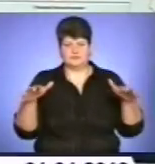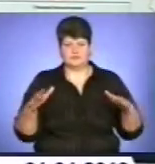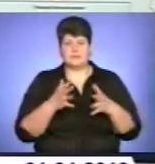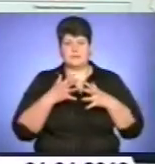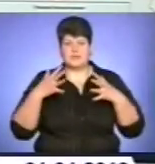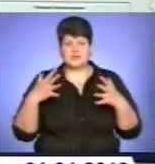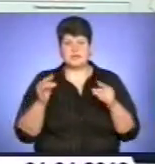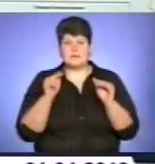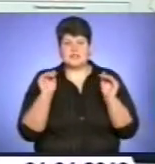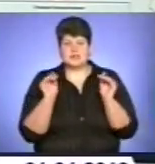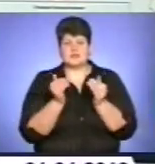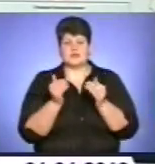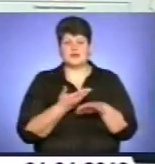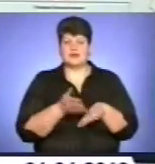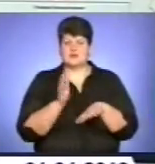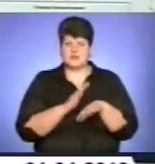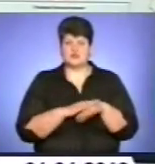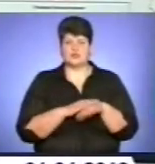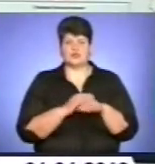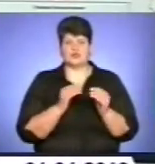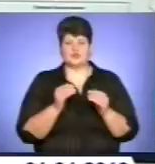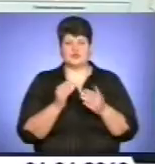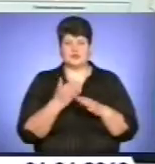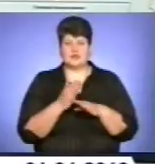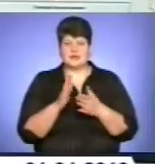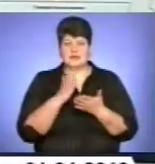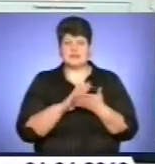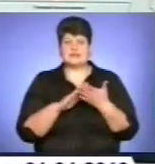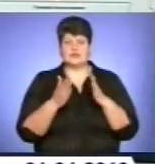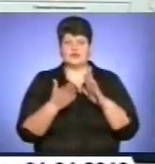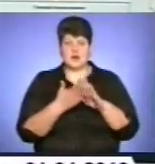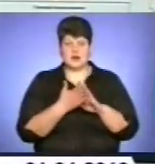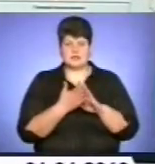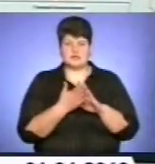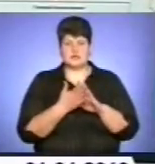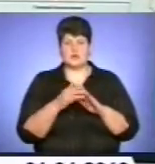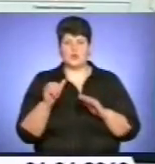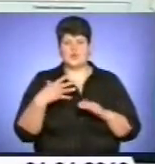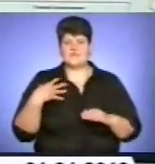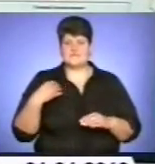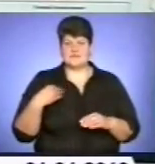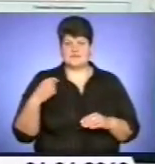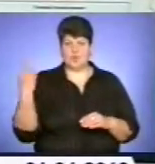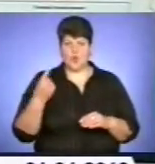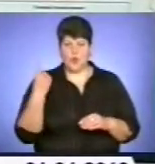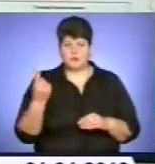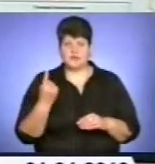але все-таки достатньо складною очікується ситуація у Львівській області,